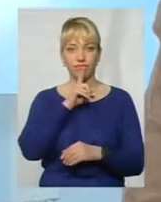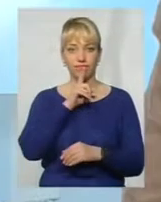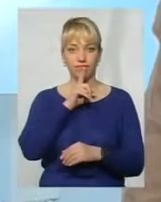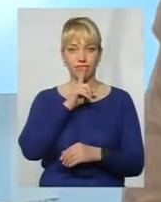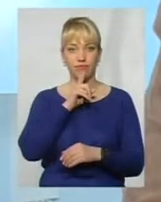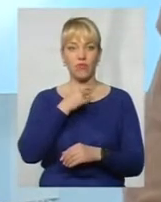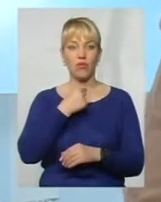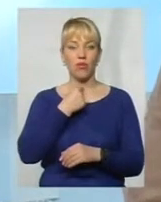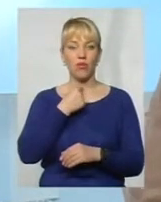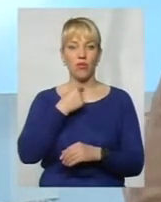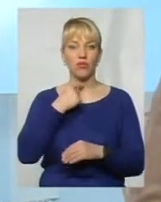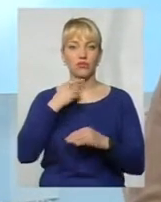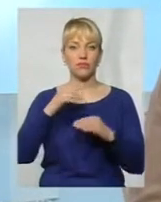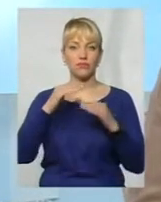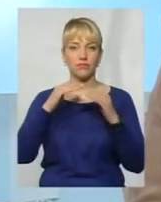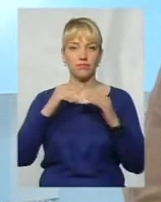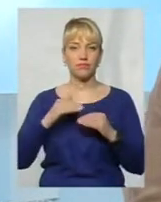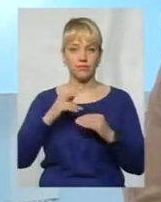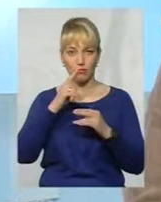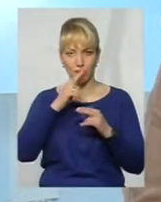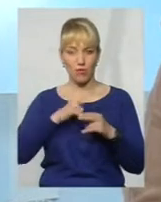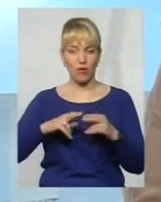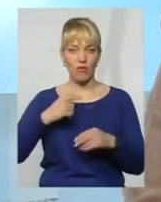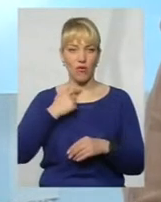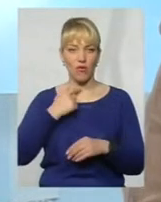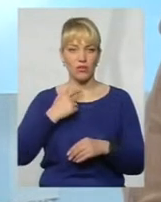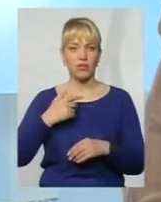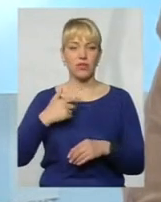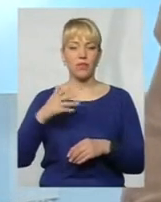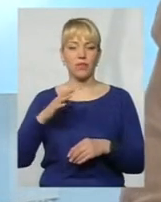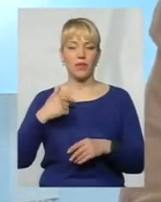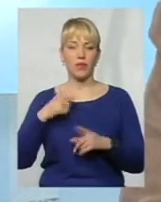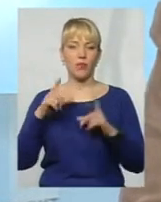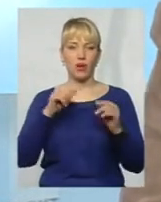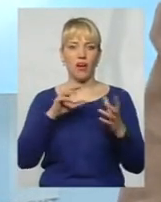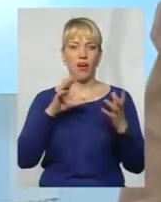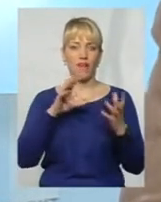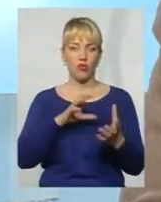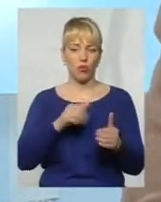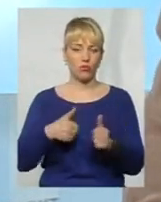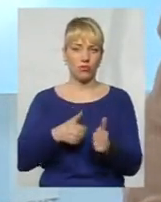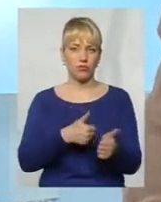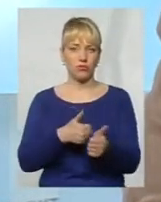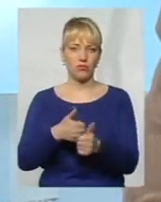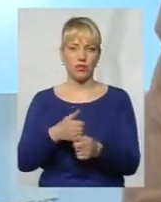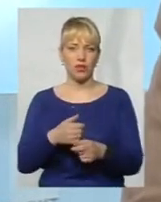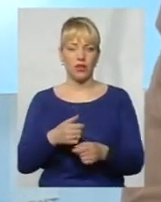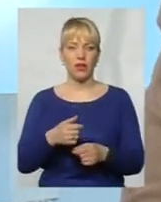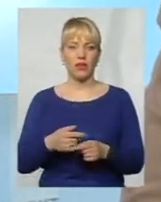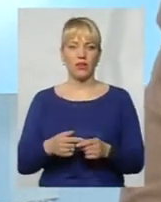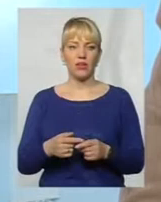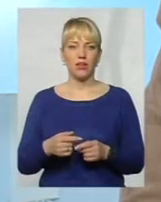голос стів повністю. Ну, теж поїхали за автобусом, тому що цей автобус далі не їхав.